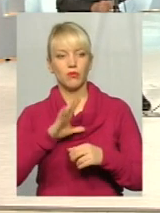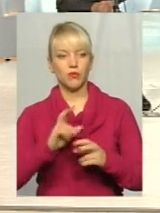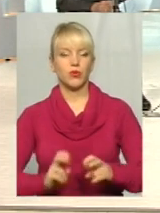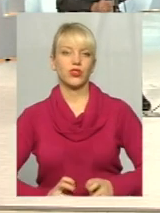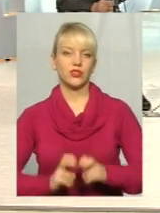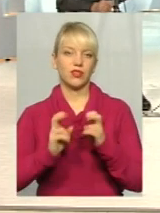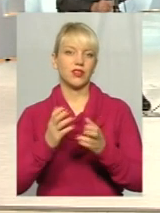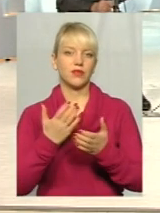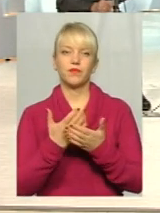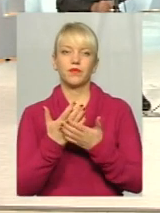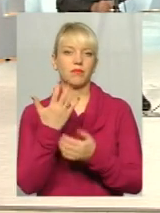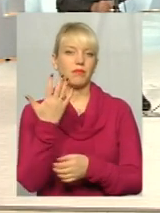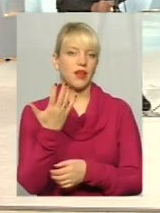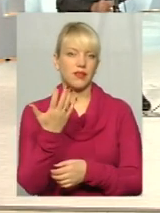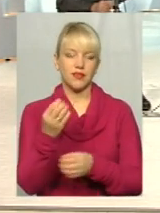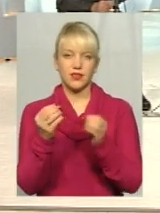може 10 років.